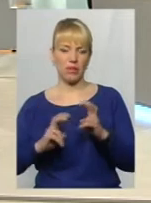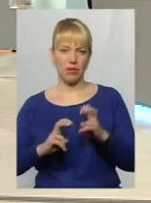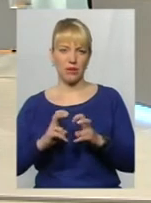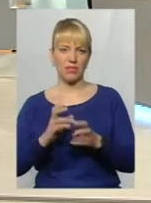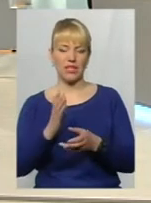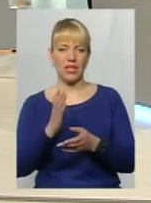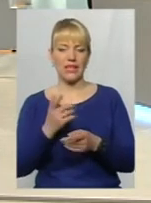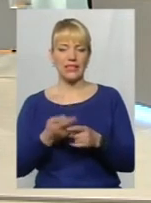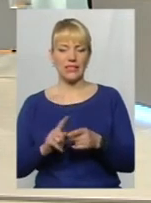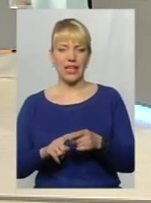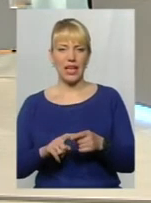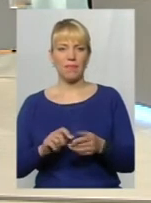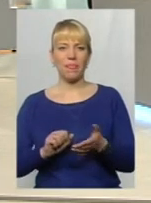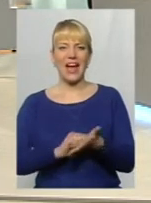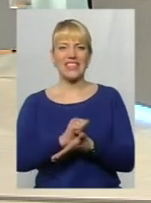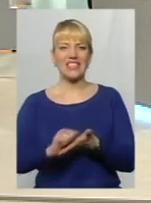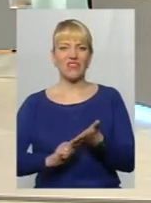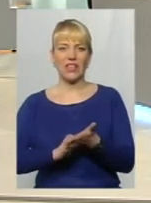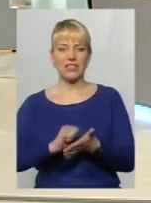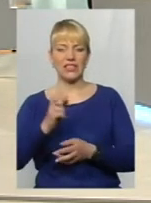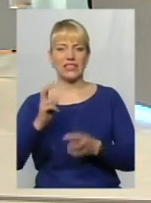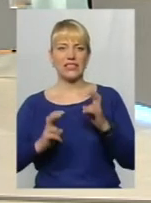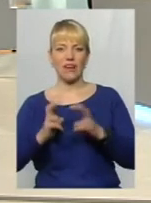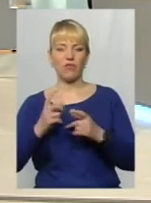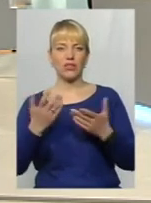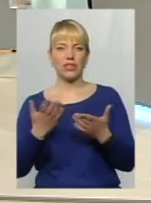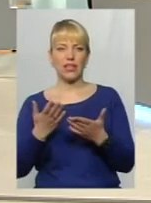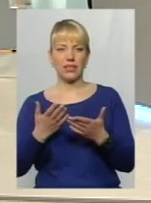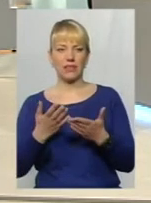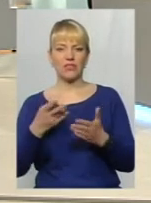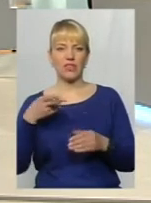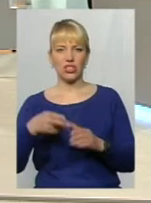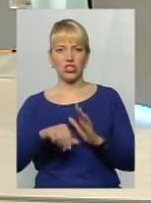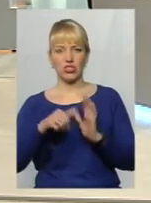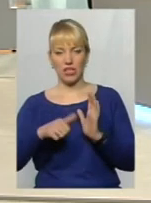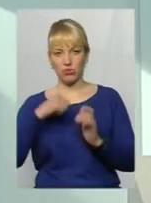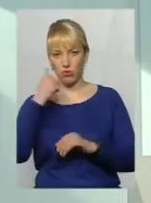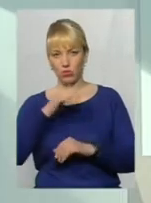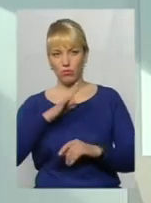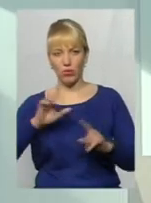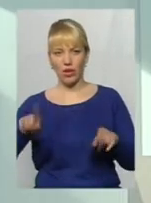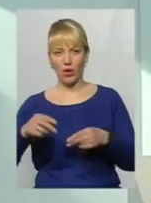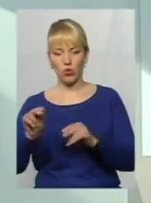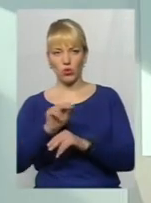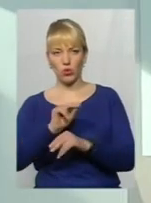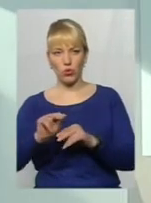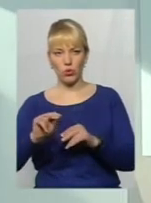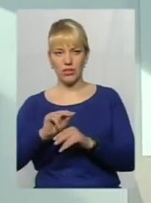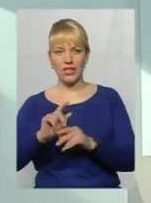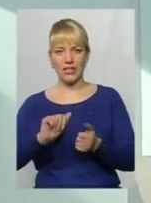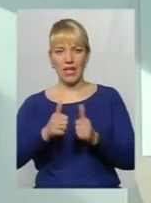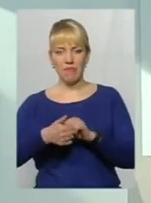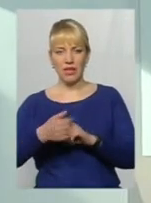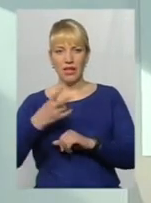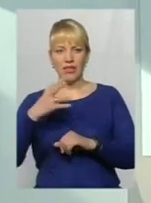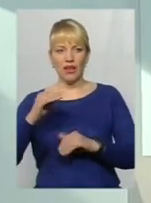Це асфальтний завод, якому проведено в 2016 році реконструкцію, заміна на